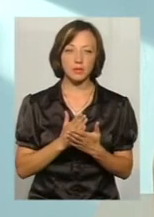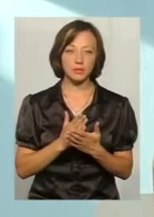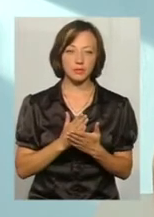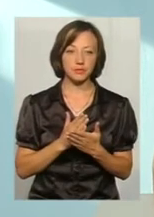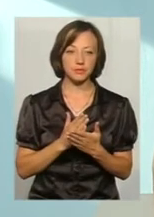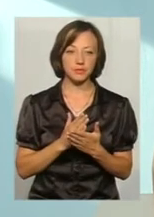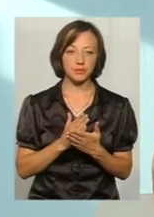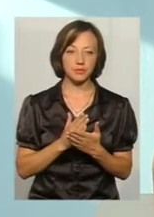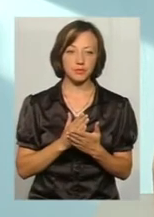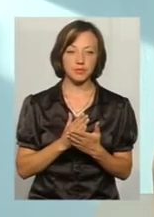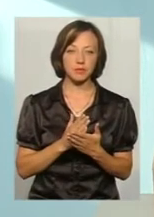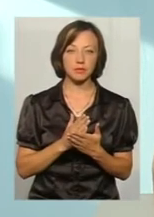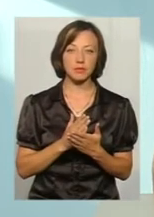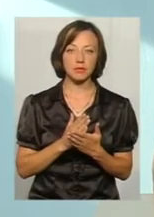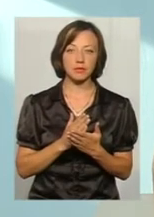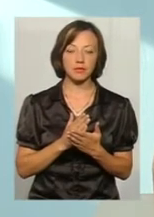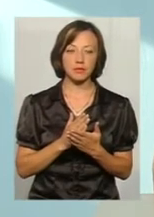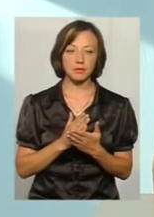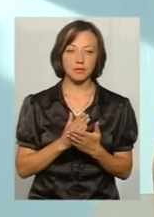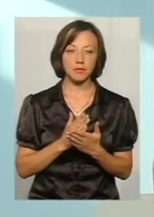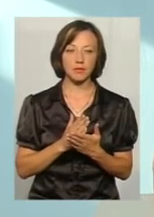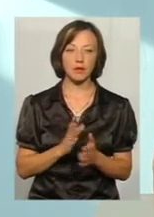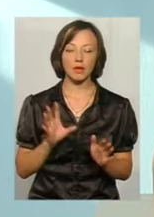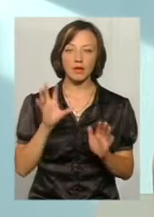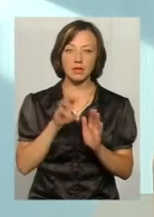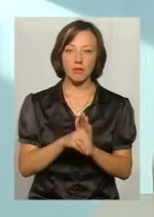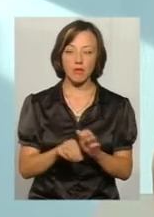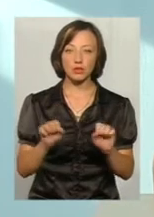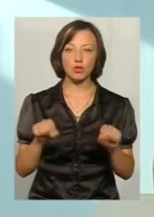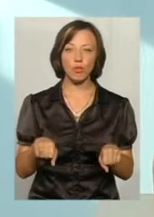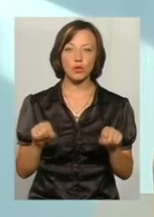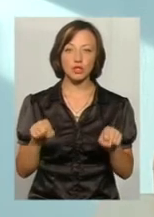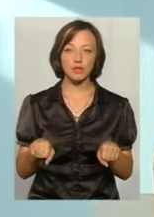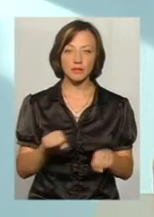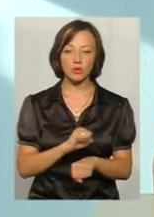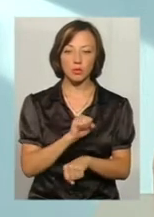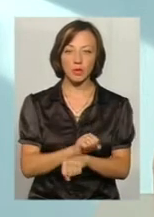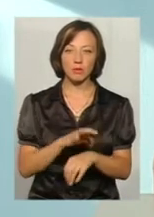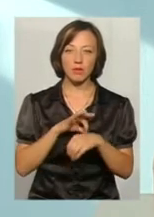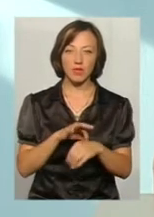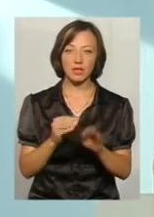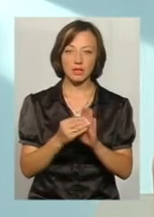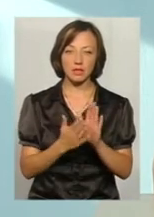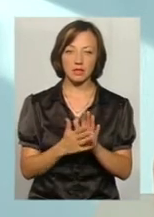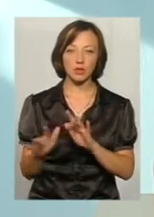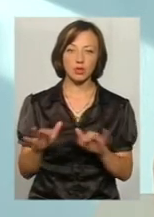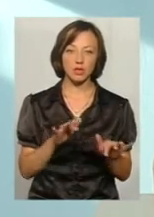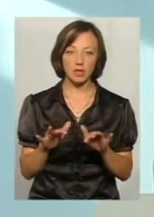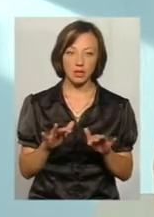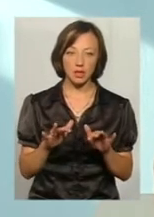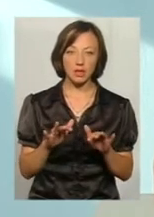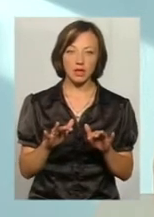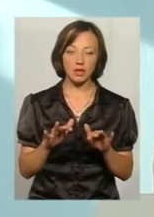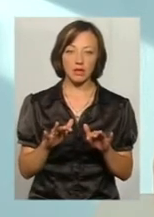телеглядачів, є запроваджена можливість зупинення проведення реєстраційної дії щодо